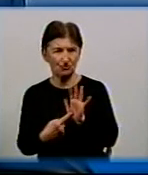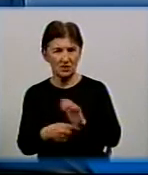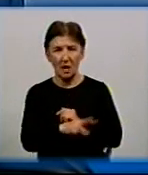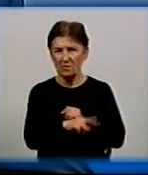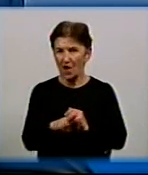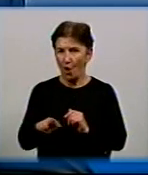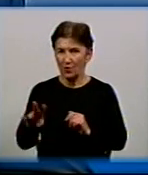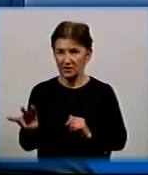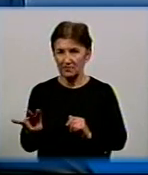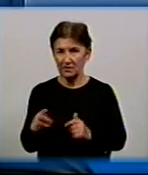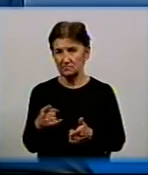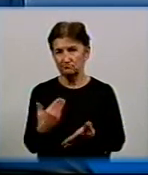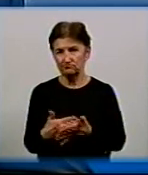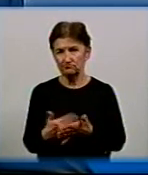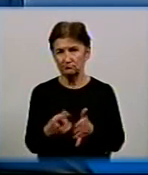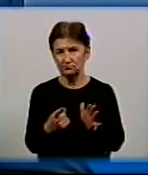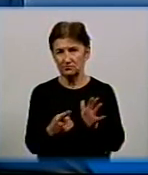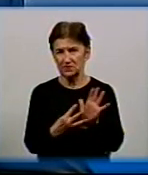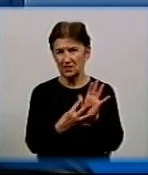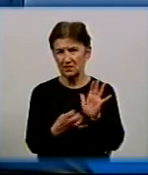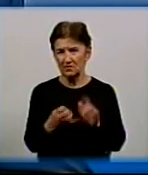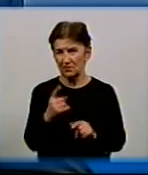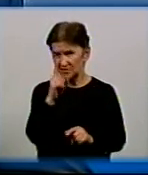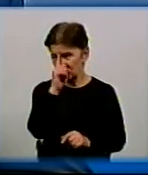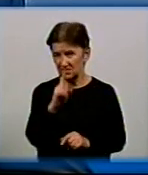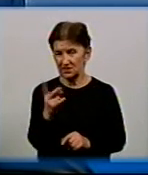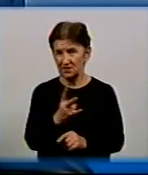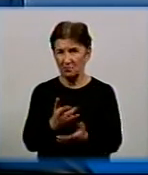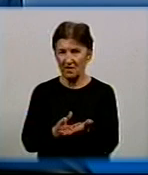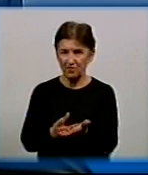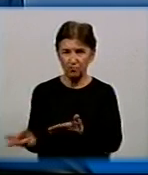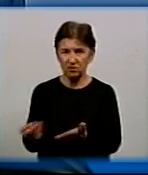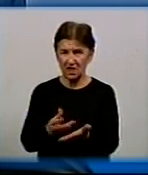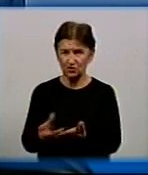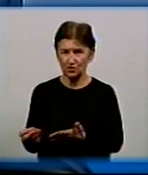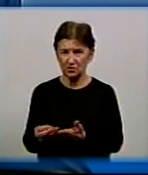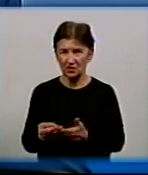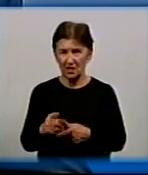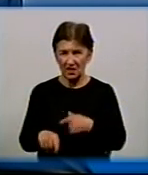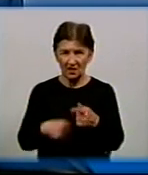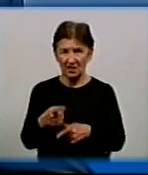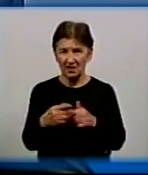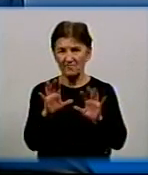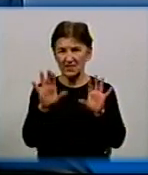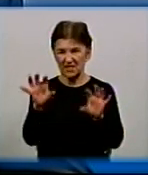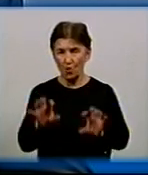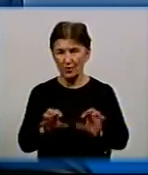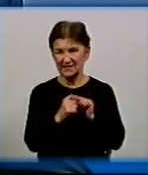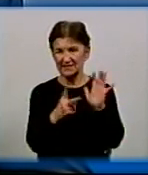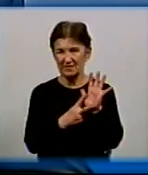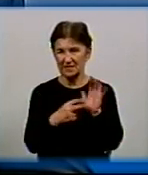наприклад, біля 908 тисяч на місяць потрібно сплачувати, якщо війти в процедуру закону 17-30. Тобто,